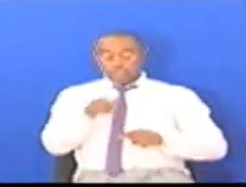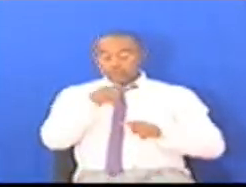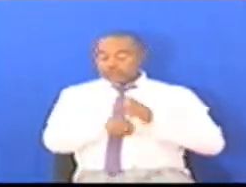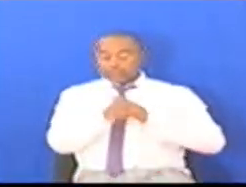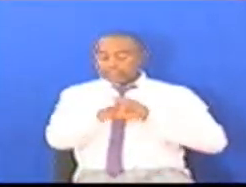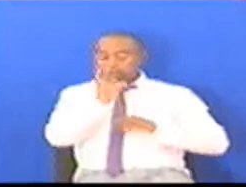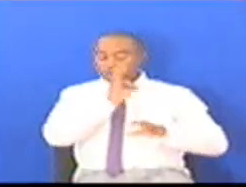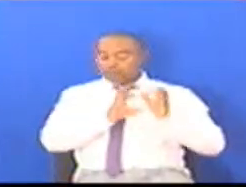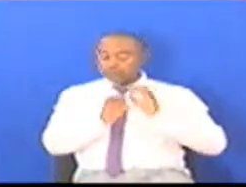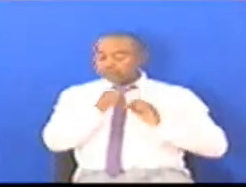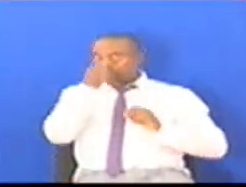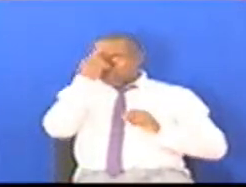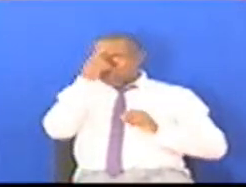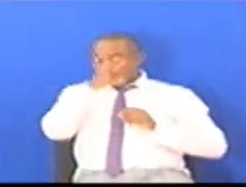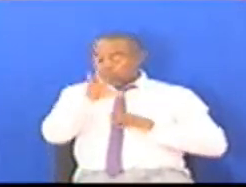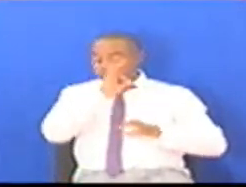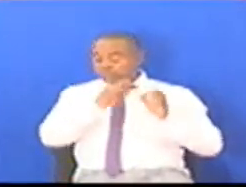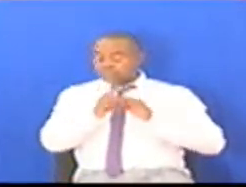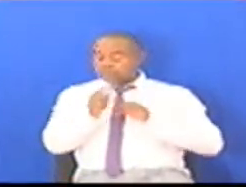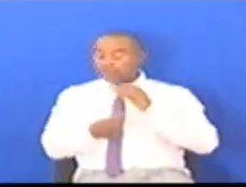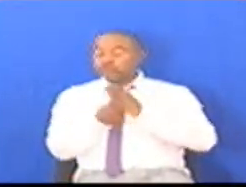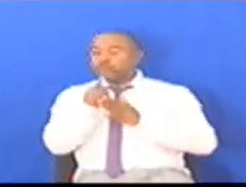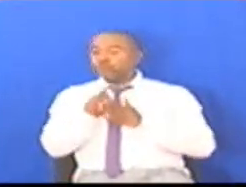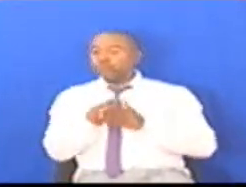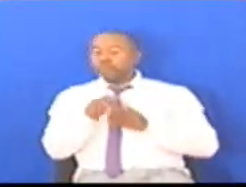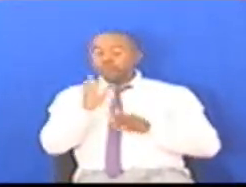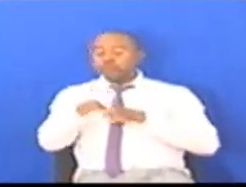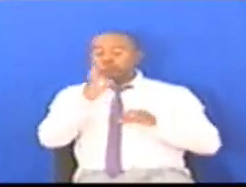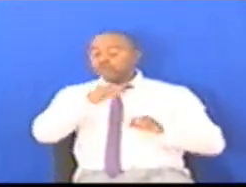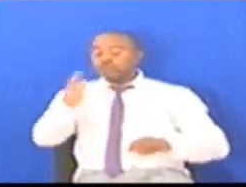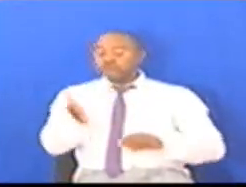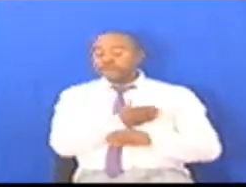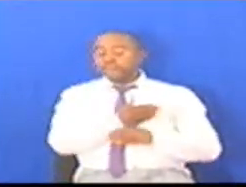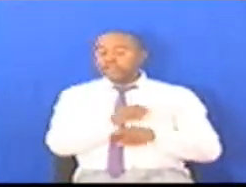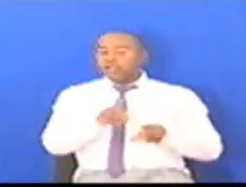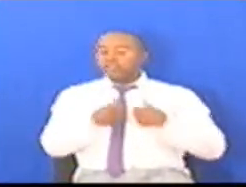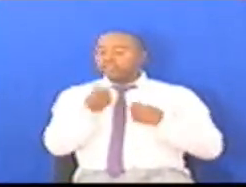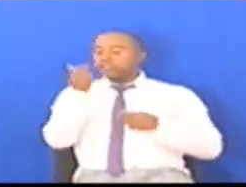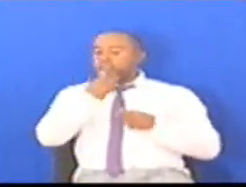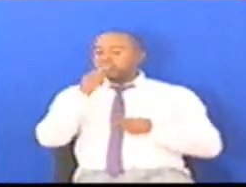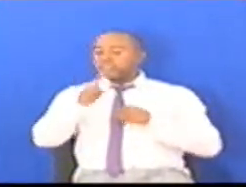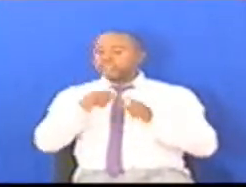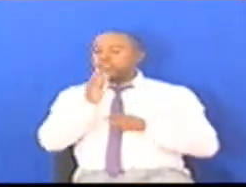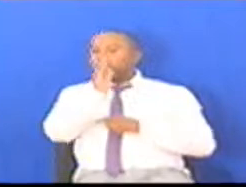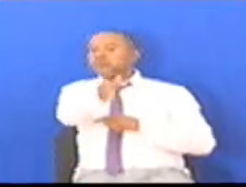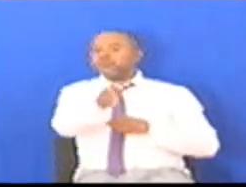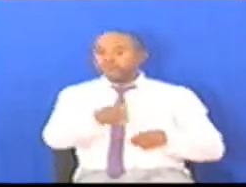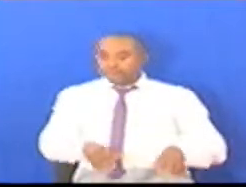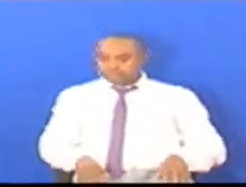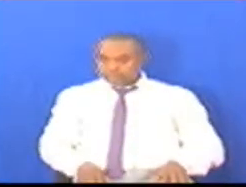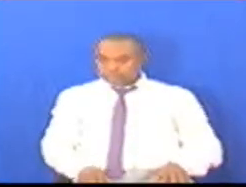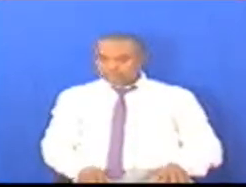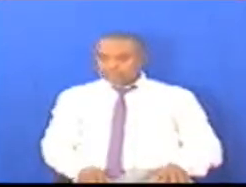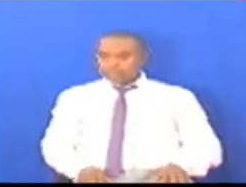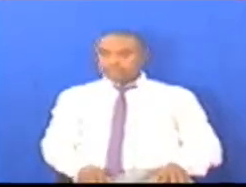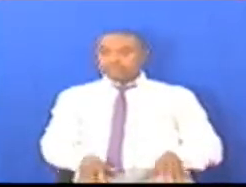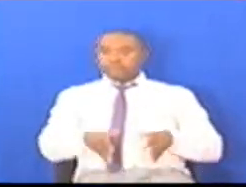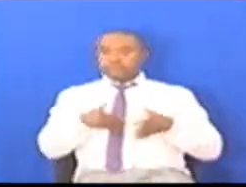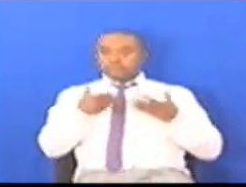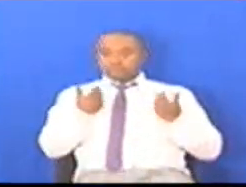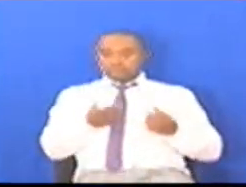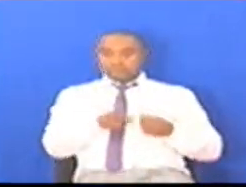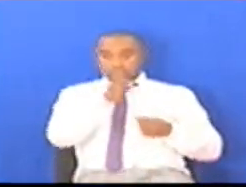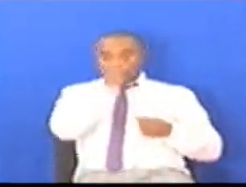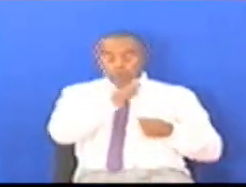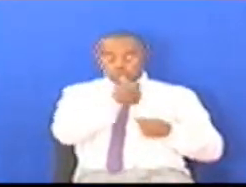Uchaguzi ukipita Tanzania Bado inaendelea kuwepo Kwa hivyo tuwe Wanasema great minds discuss issues But ordinary minds